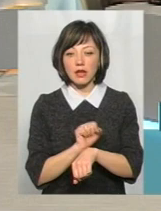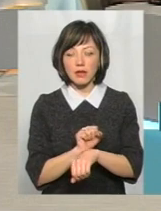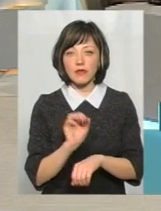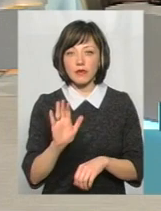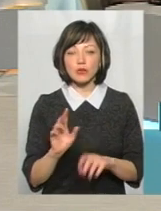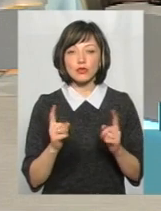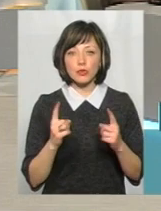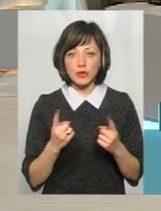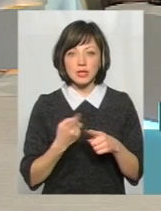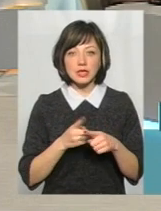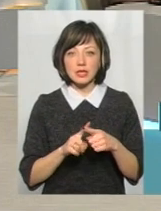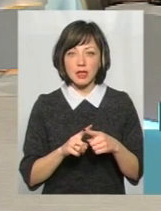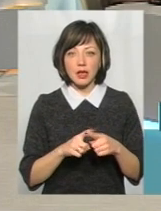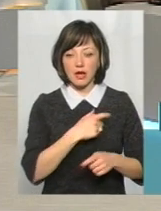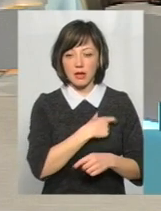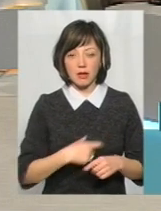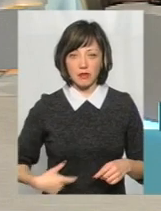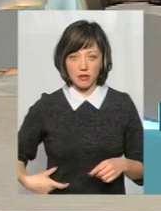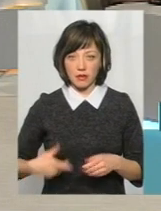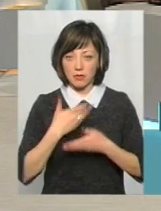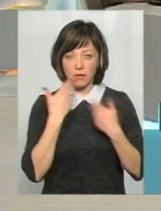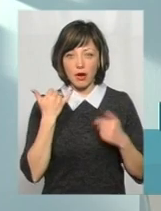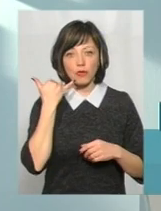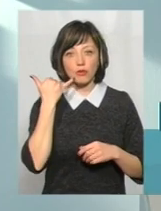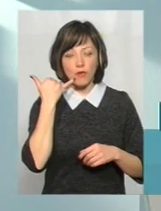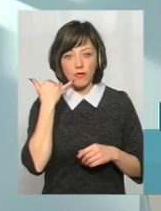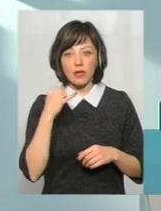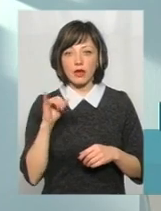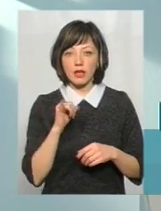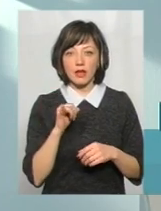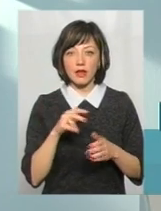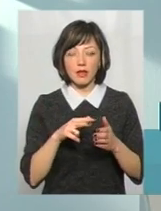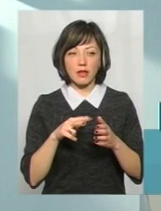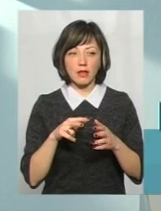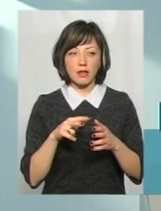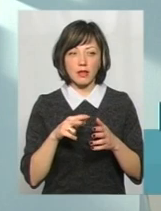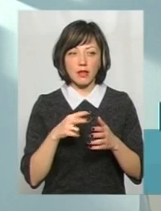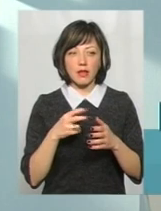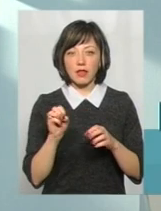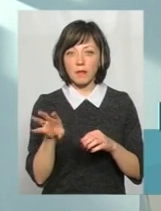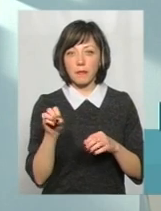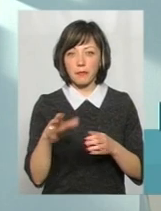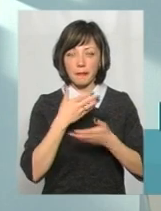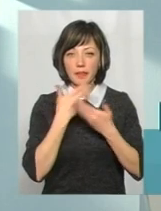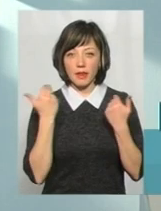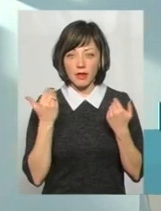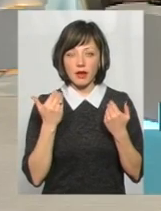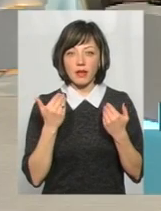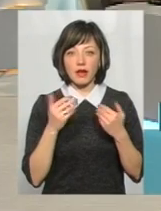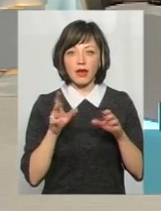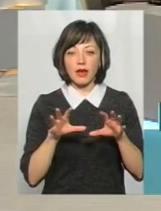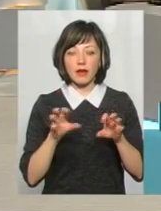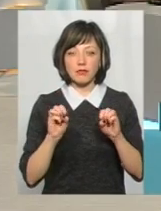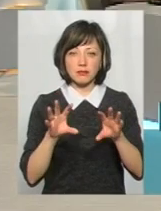сп'яніння, то це не пристемне теребіння пасивної безпеки, розмови по телефону, не вимкнення показчика повороту і не вимкнення взагалі ближнього